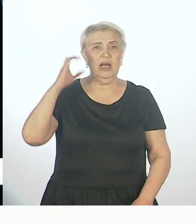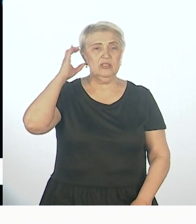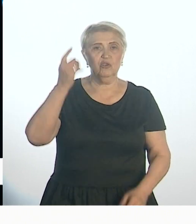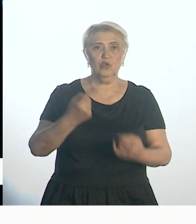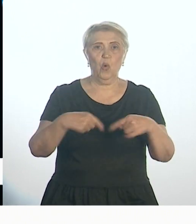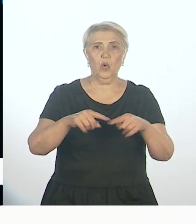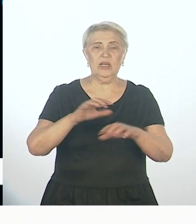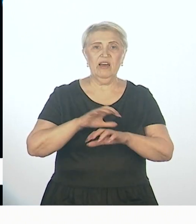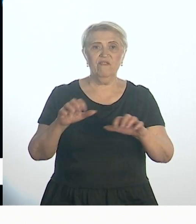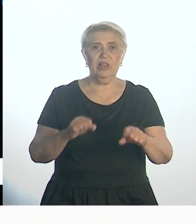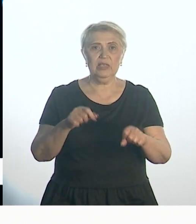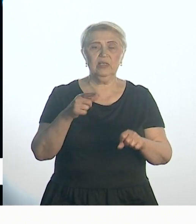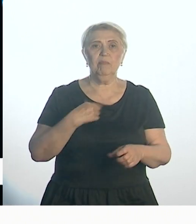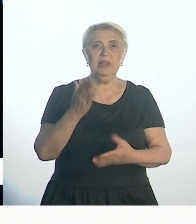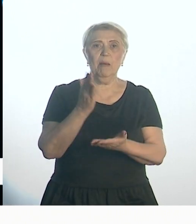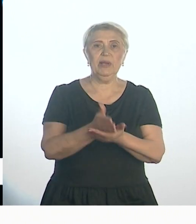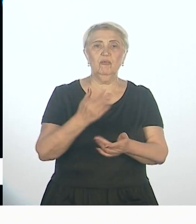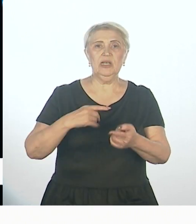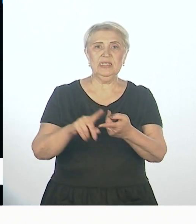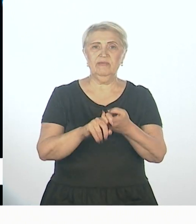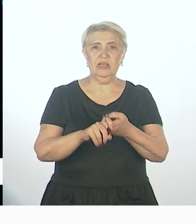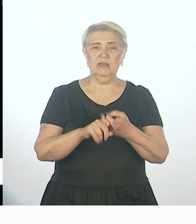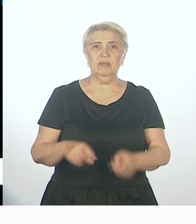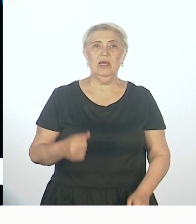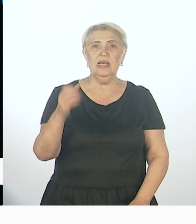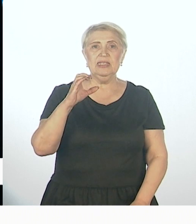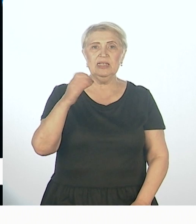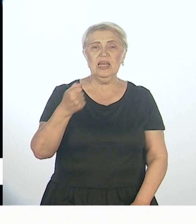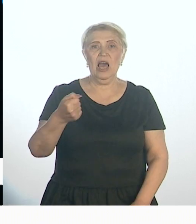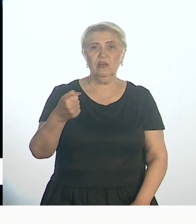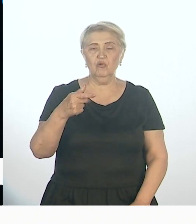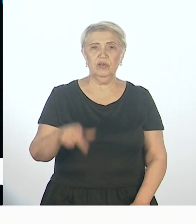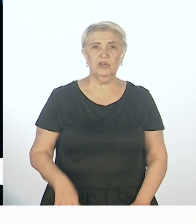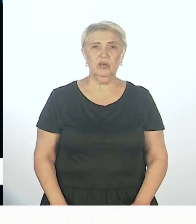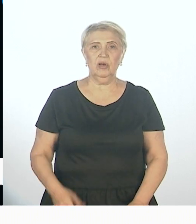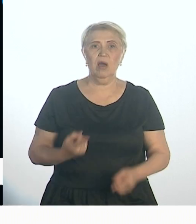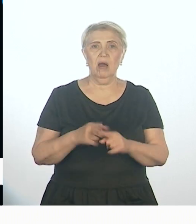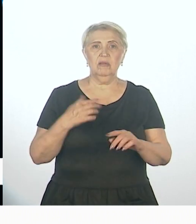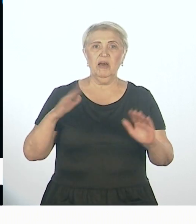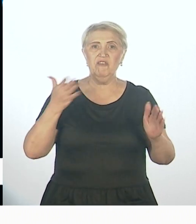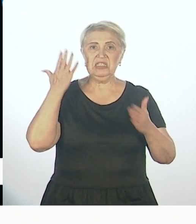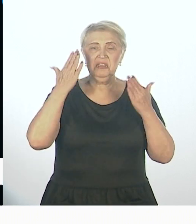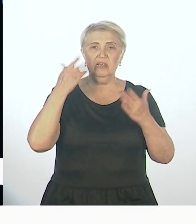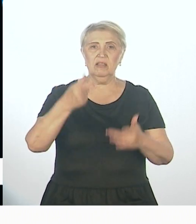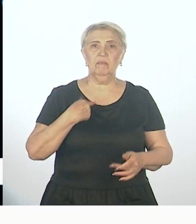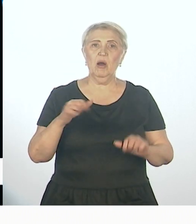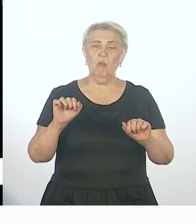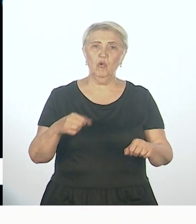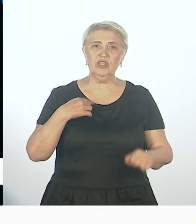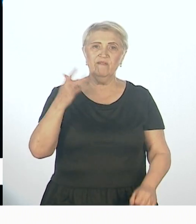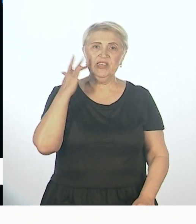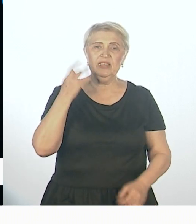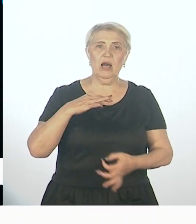органы власти. Мы на прямой связи с Сергеем Анатольевичем. И это восхитительно, потому что мы можем всегда